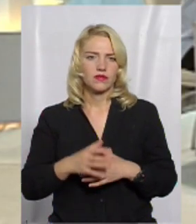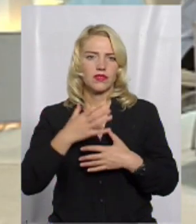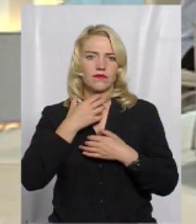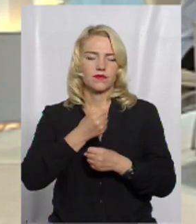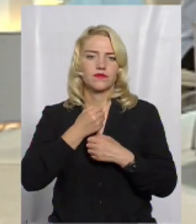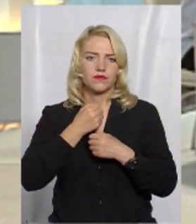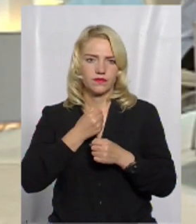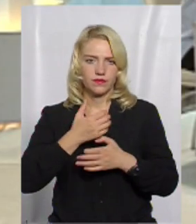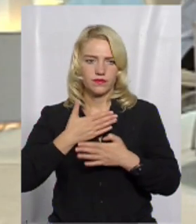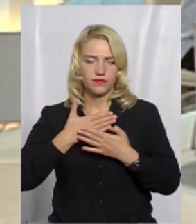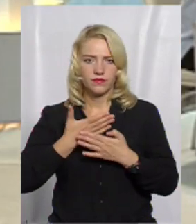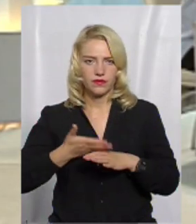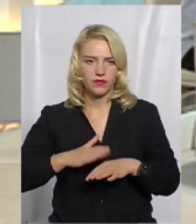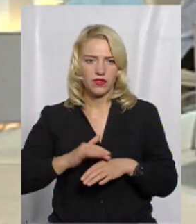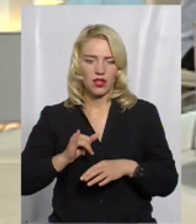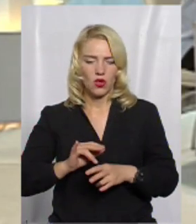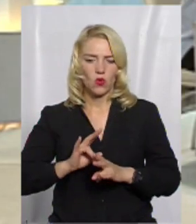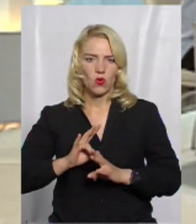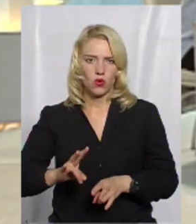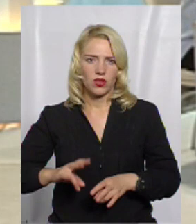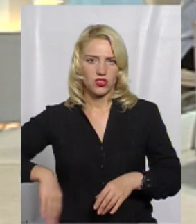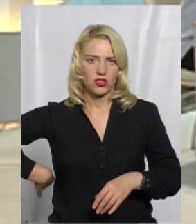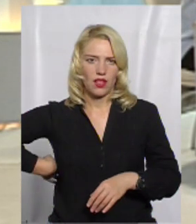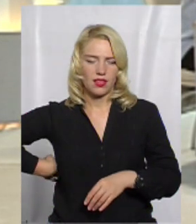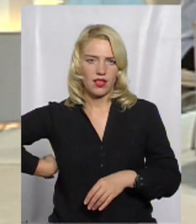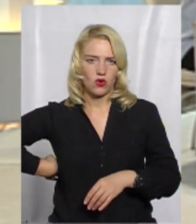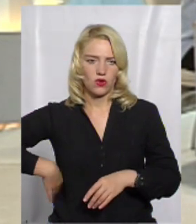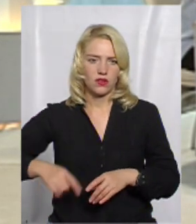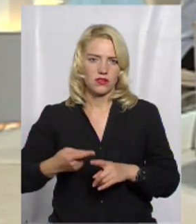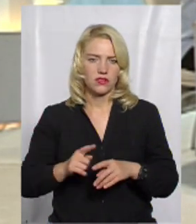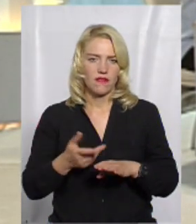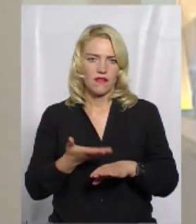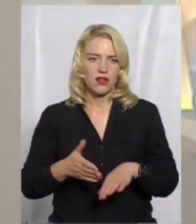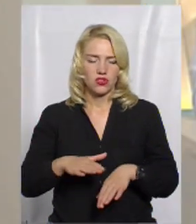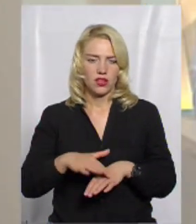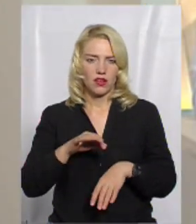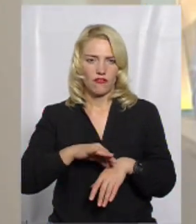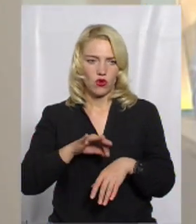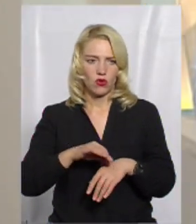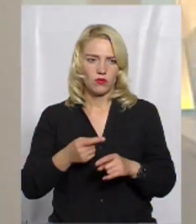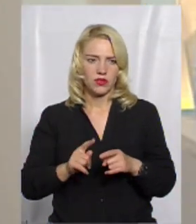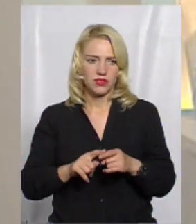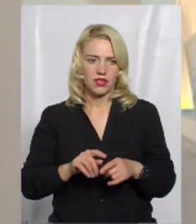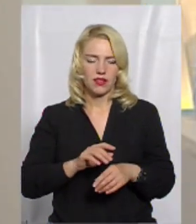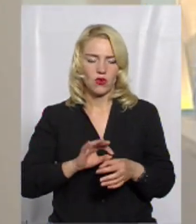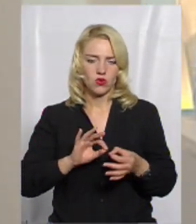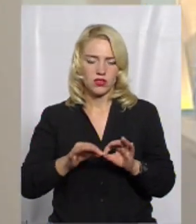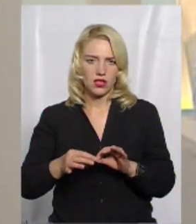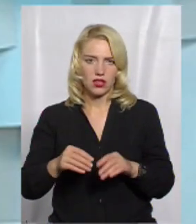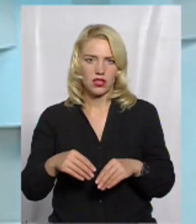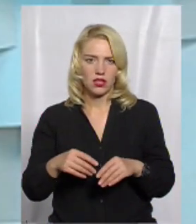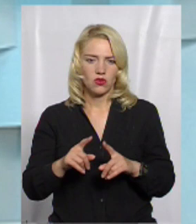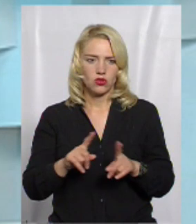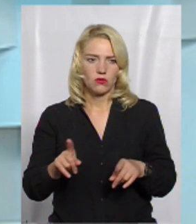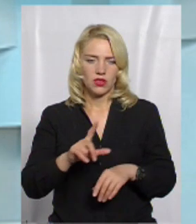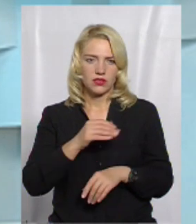і ураження нирок, це досить важка хвороба. І ці ускладнення, особливо